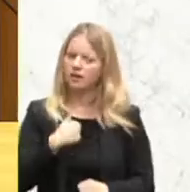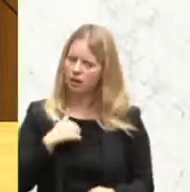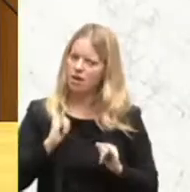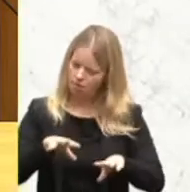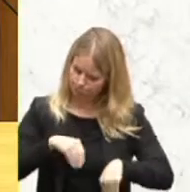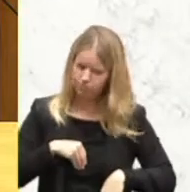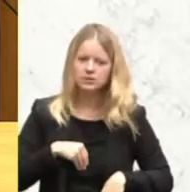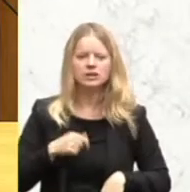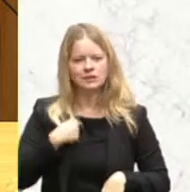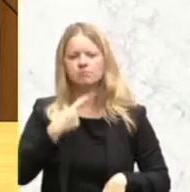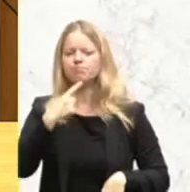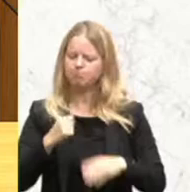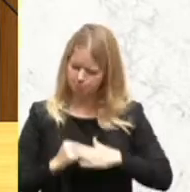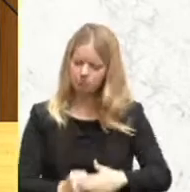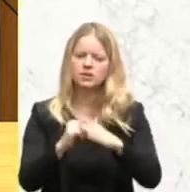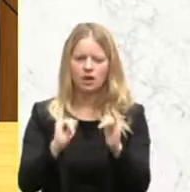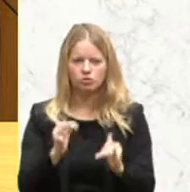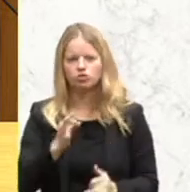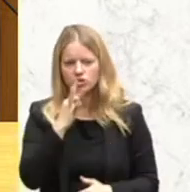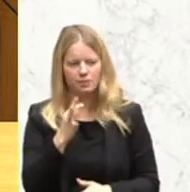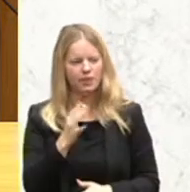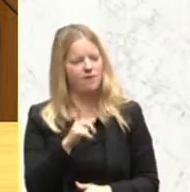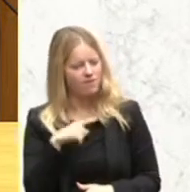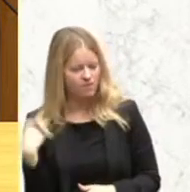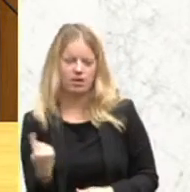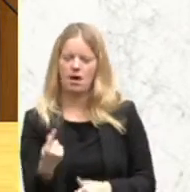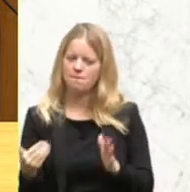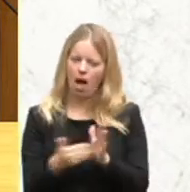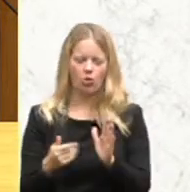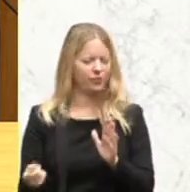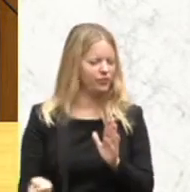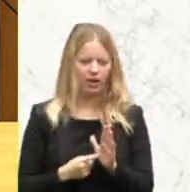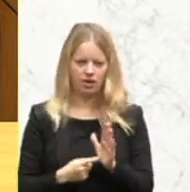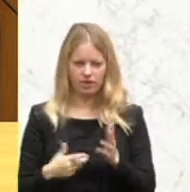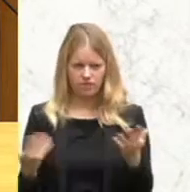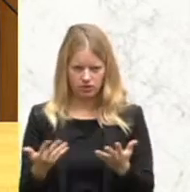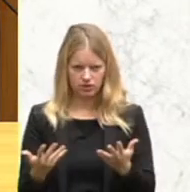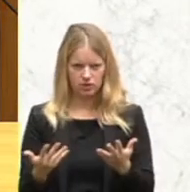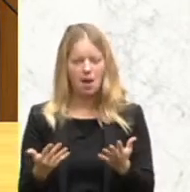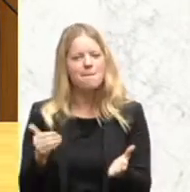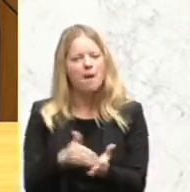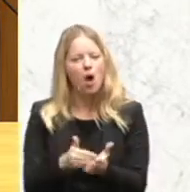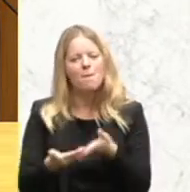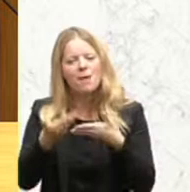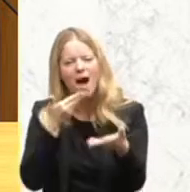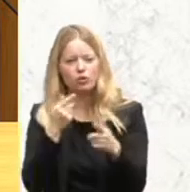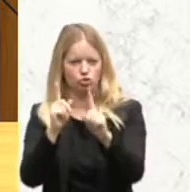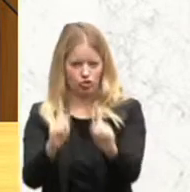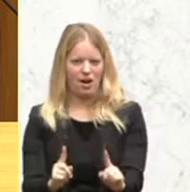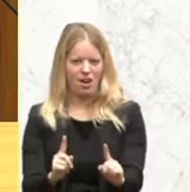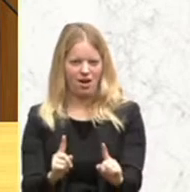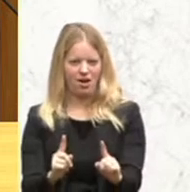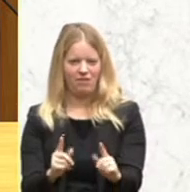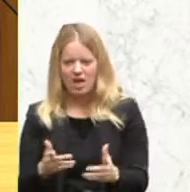einmal unterstreichen, dass wir ganz, ganz dringend eine Anlaufstelle und eine Beratungsstelle brauchen